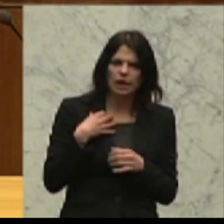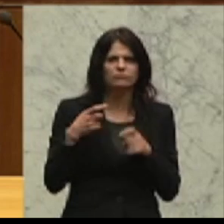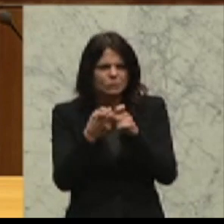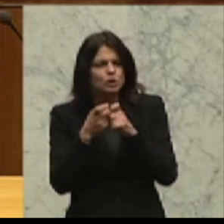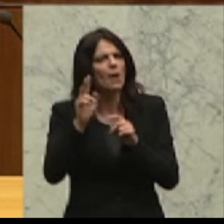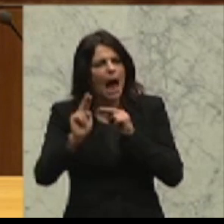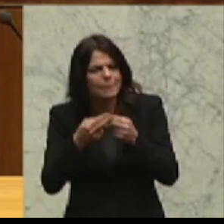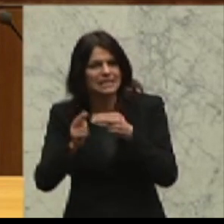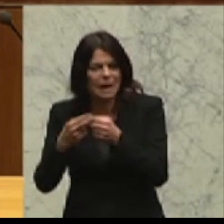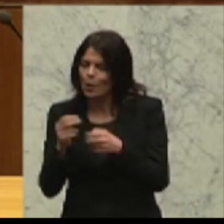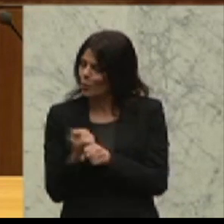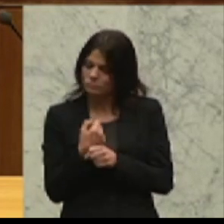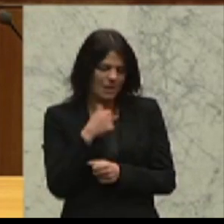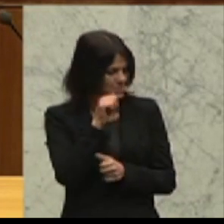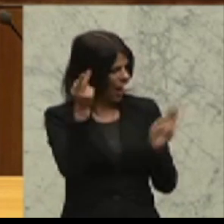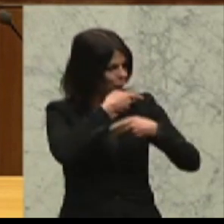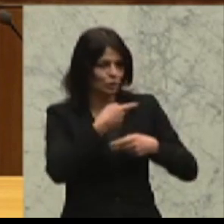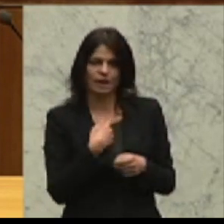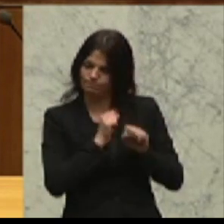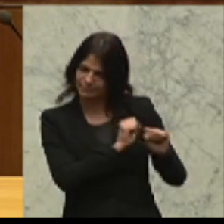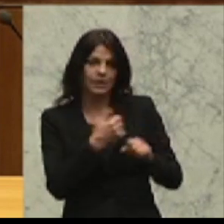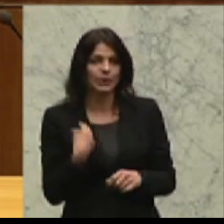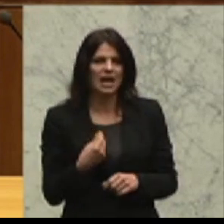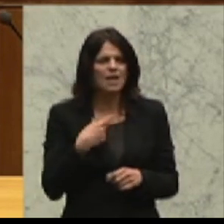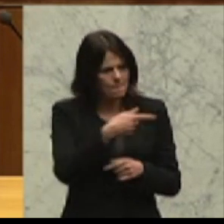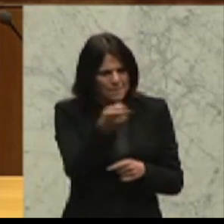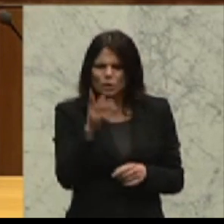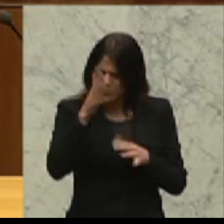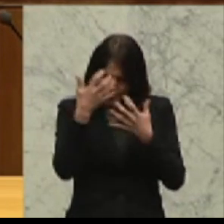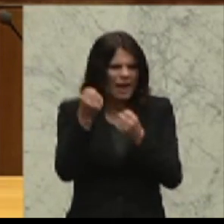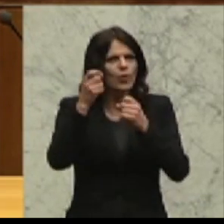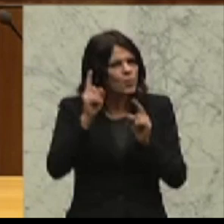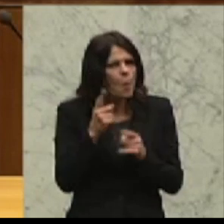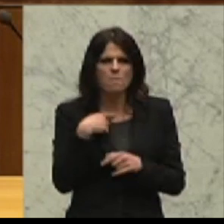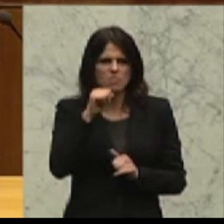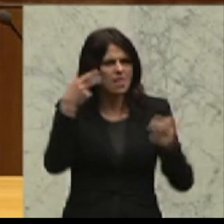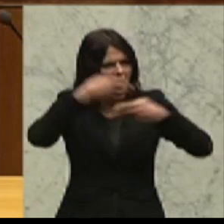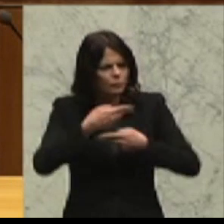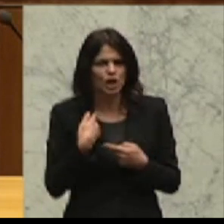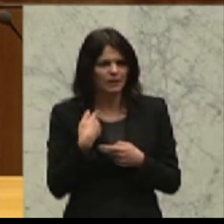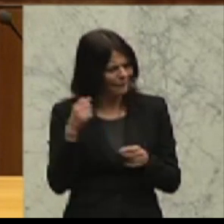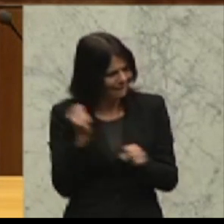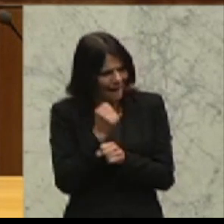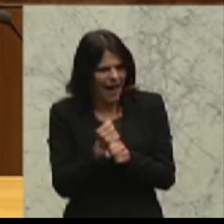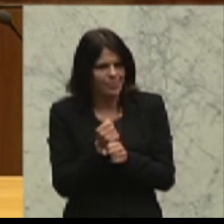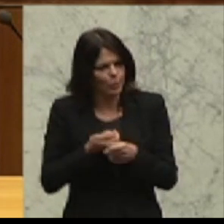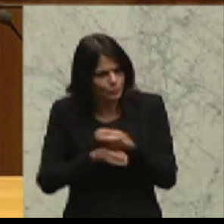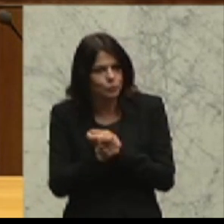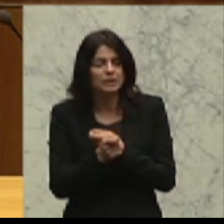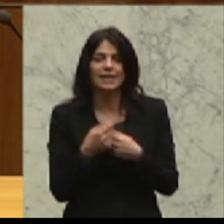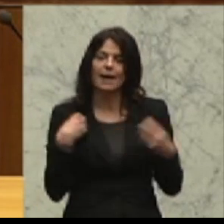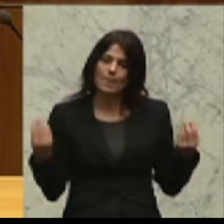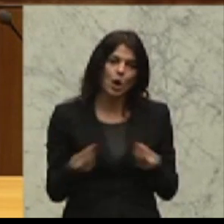Zustimmung verwehren. Um Ihnen begreiflich zu machen, warum wir auch unsere Zustimmung hier nicht geben können, begründe ich nur mit einer